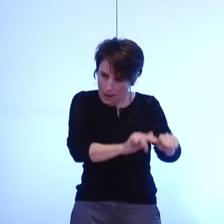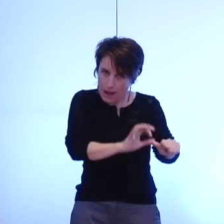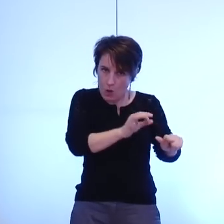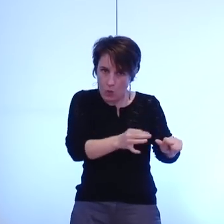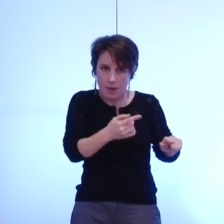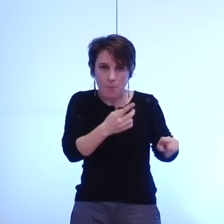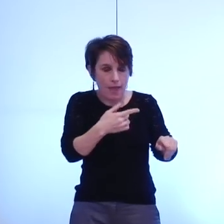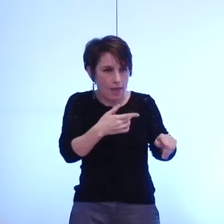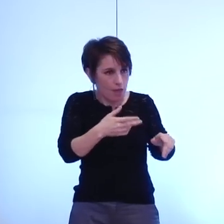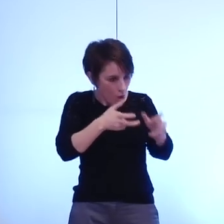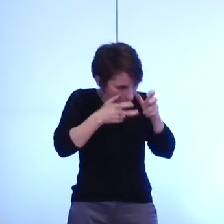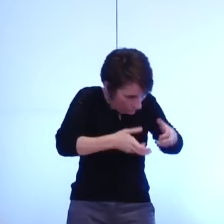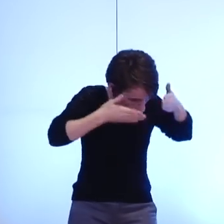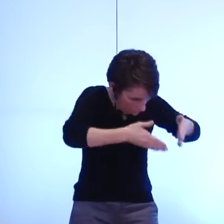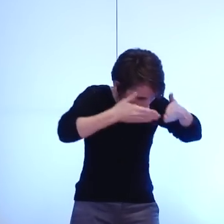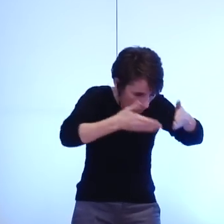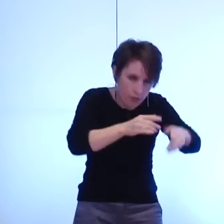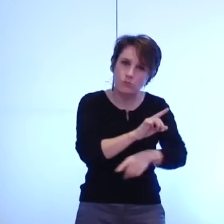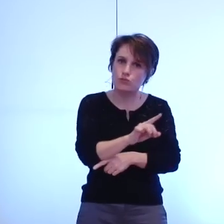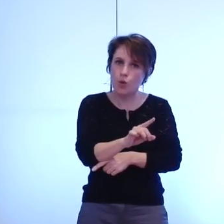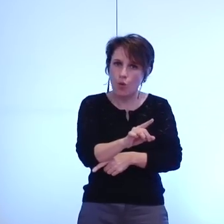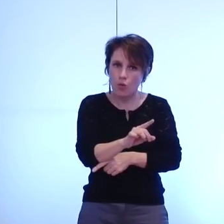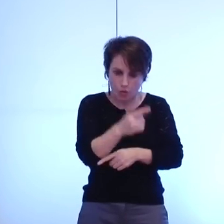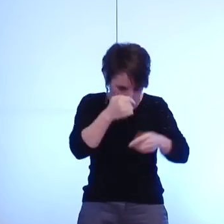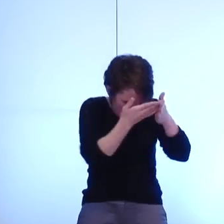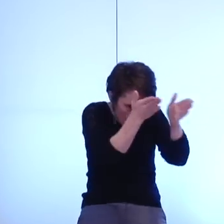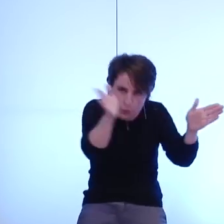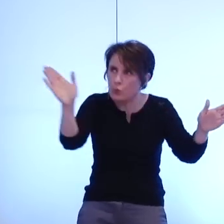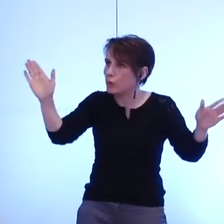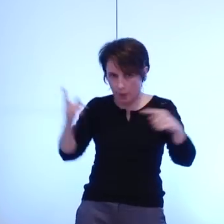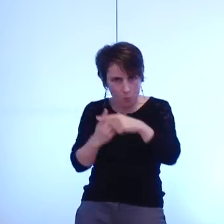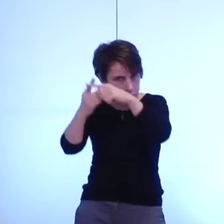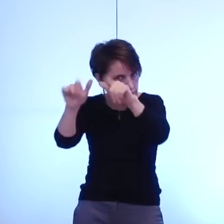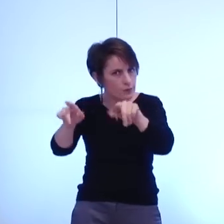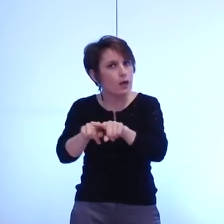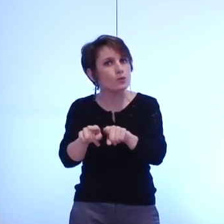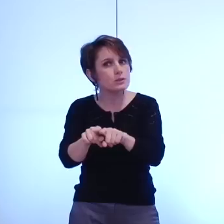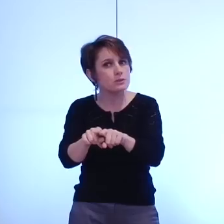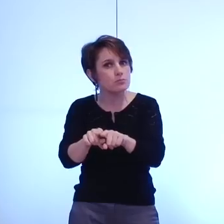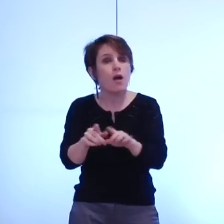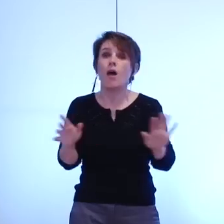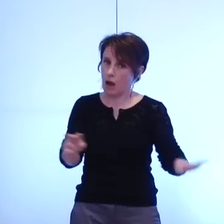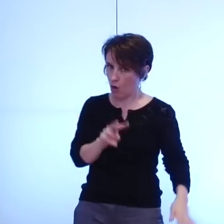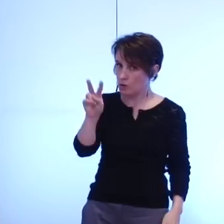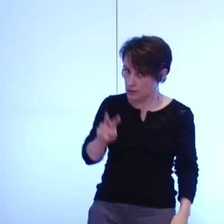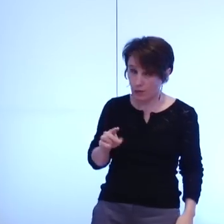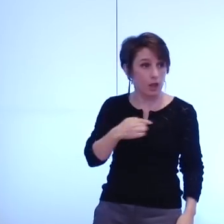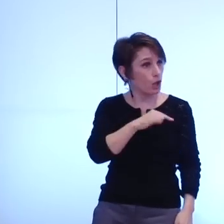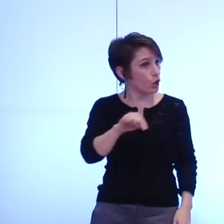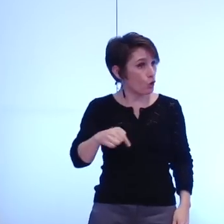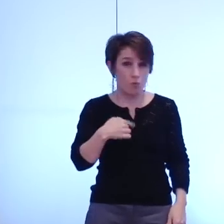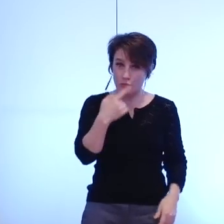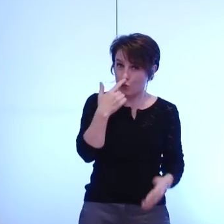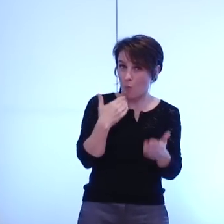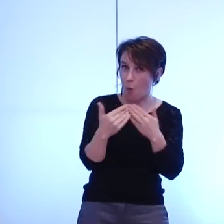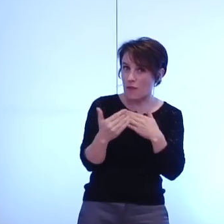points justement de blocage de la construction métropolitaine alors nous nous sommes particulièrement heureux en effet de voir que